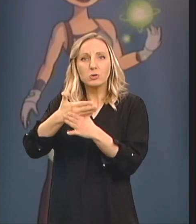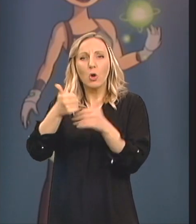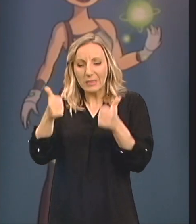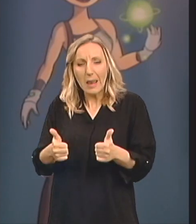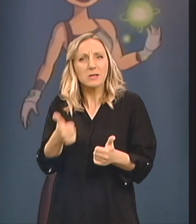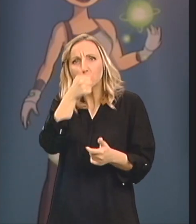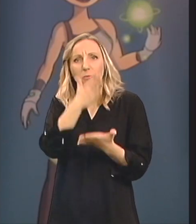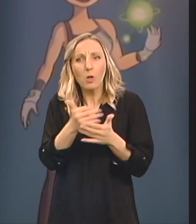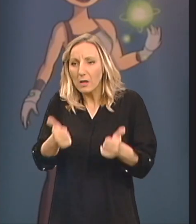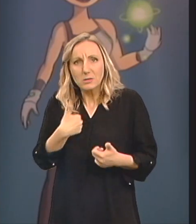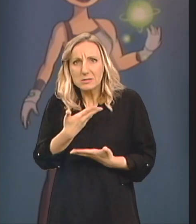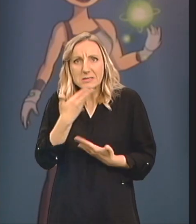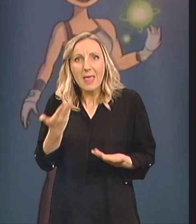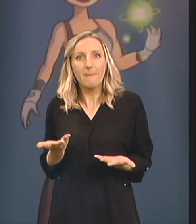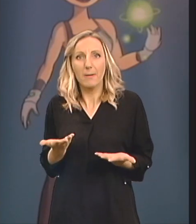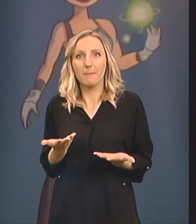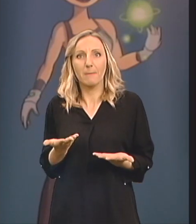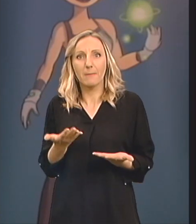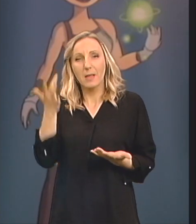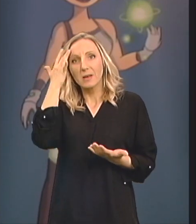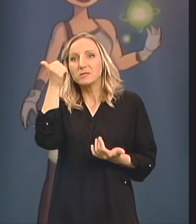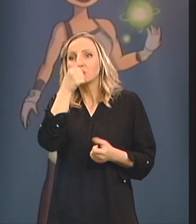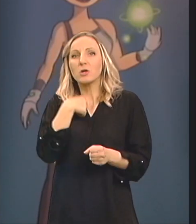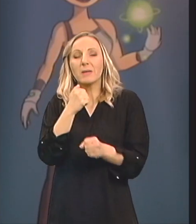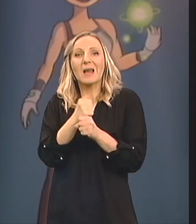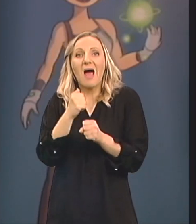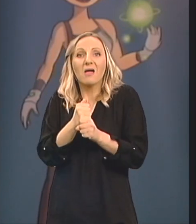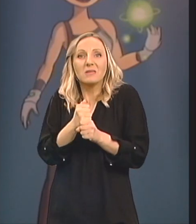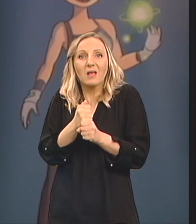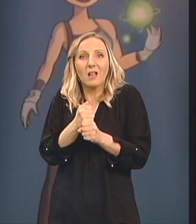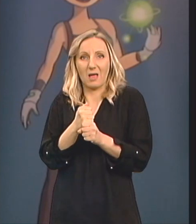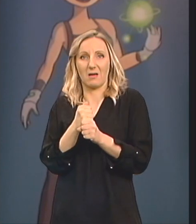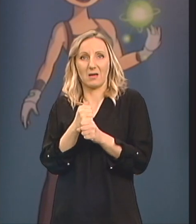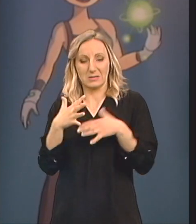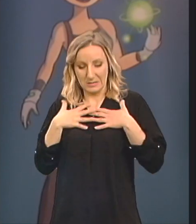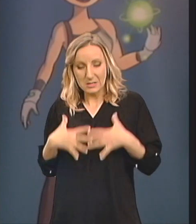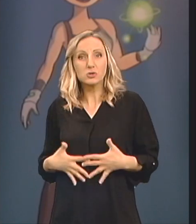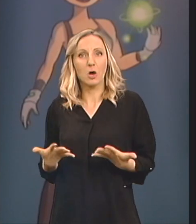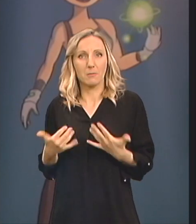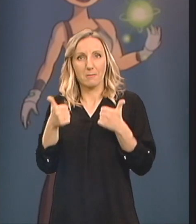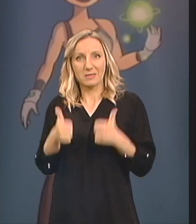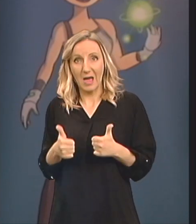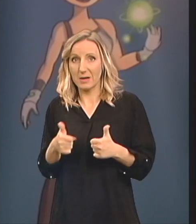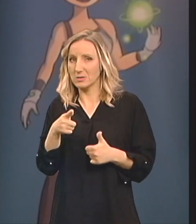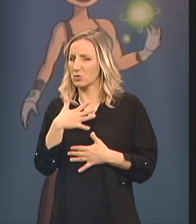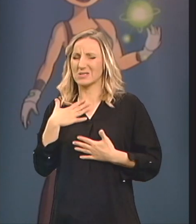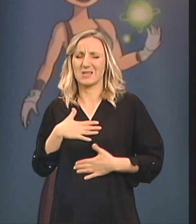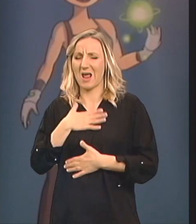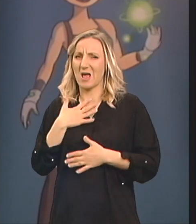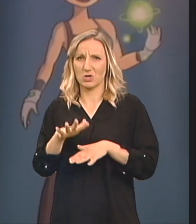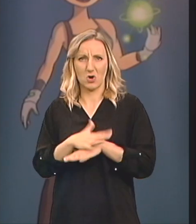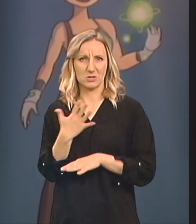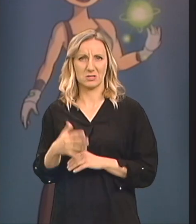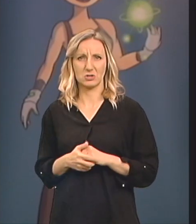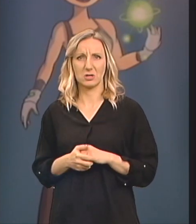Ne znam šta bih sa sobom radila I to je takav jedan grozan osjećaj